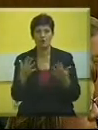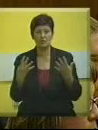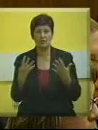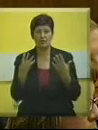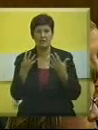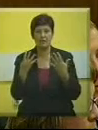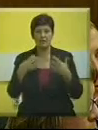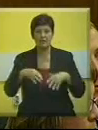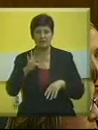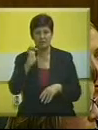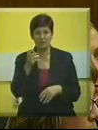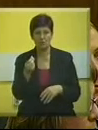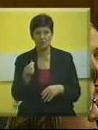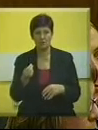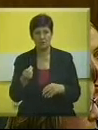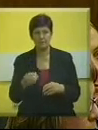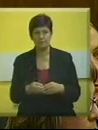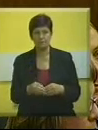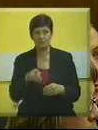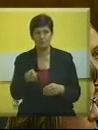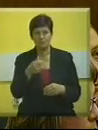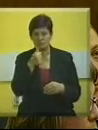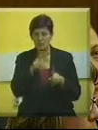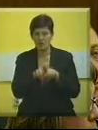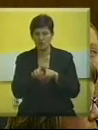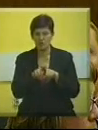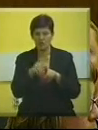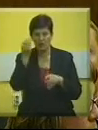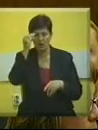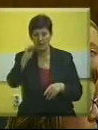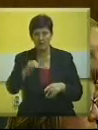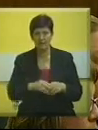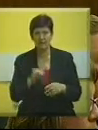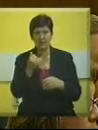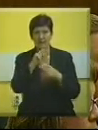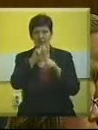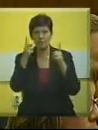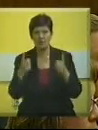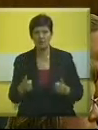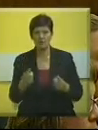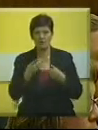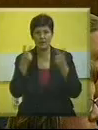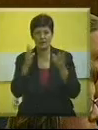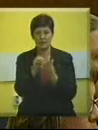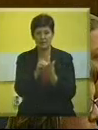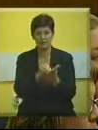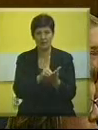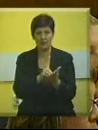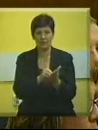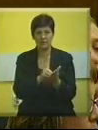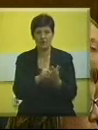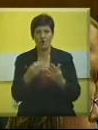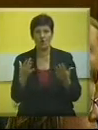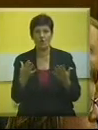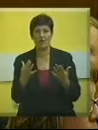dinara. Ono što je kolega napomenuo jeste da ne postoje jasni statistički podaci o tome